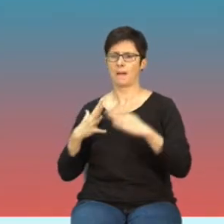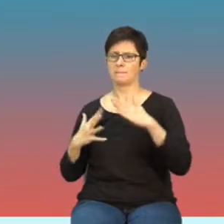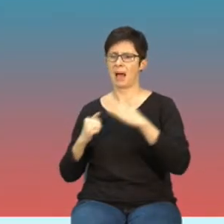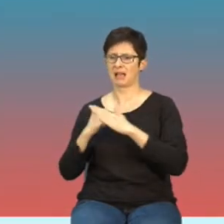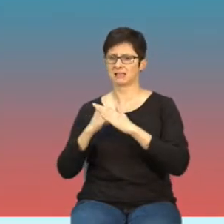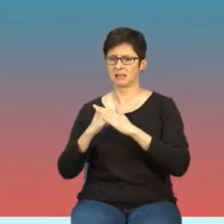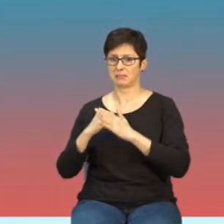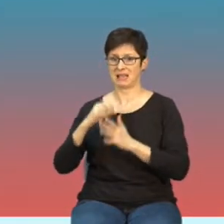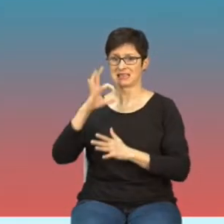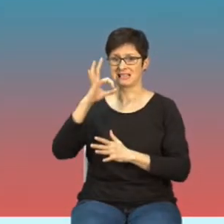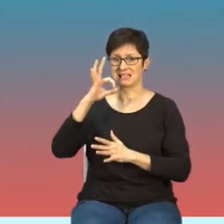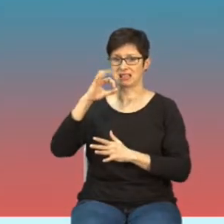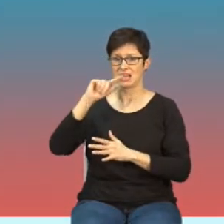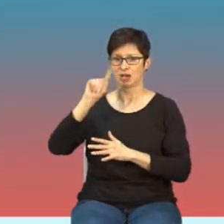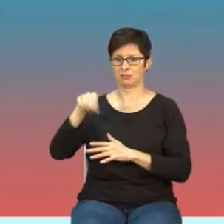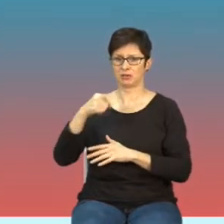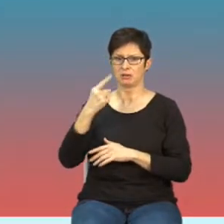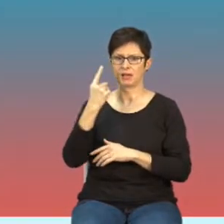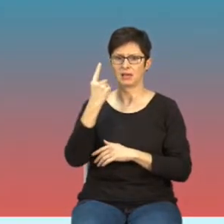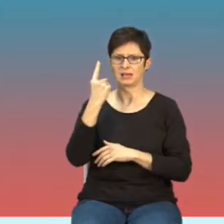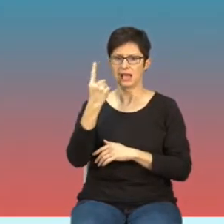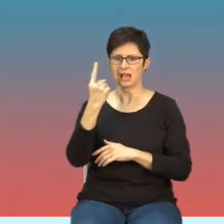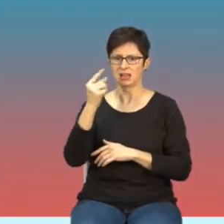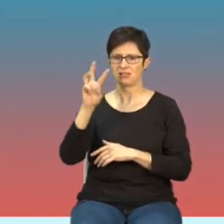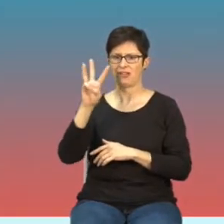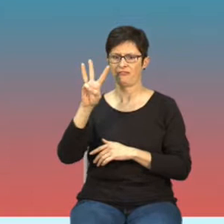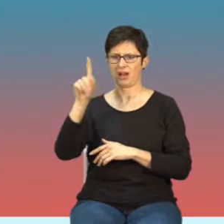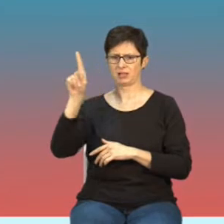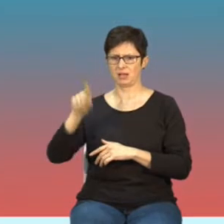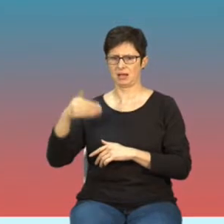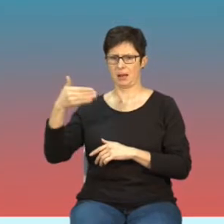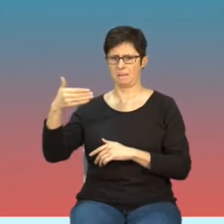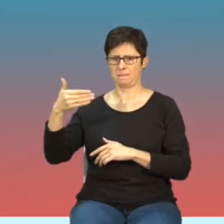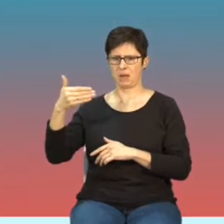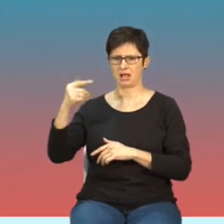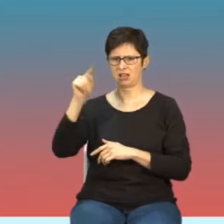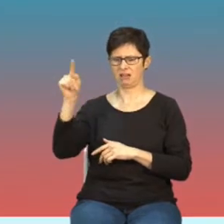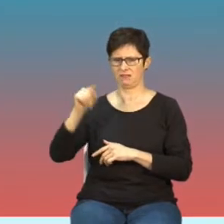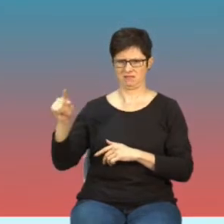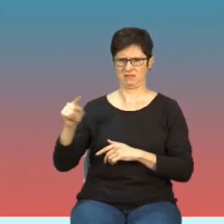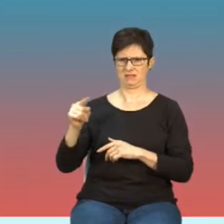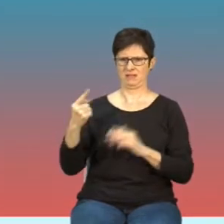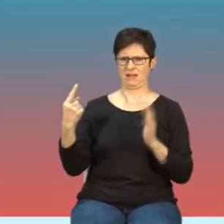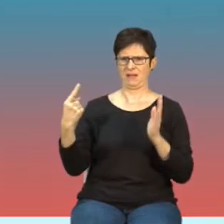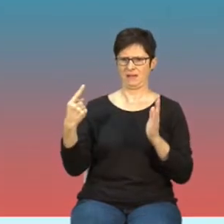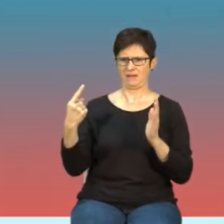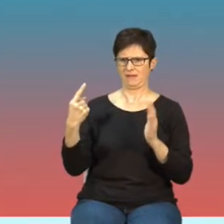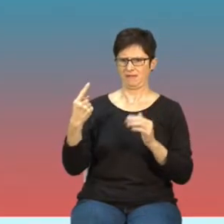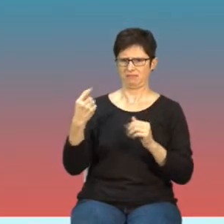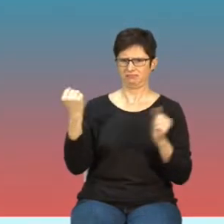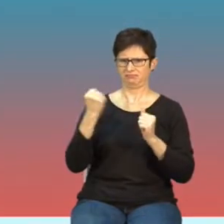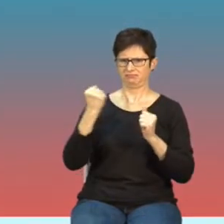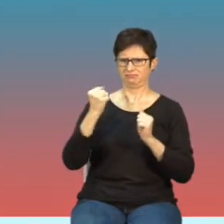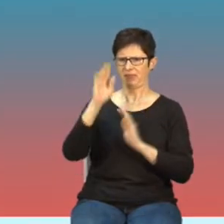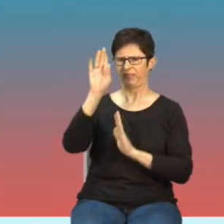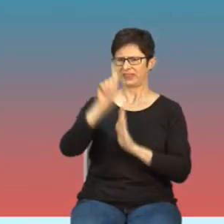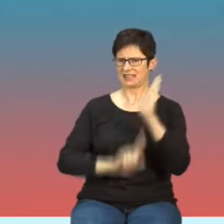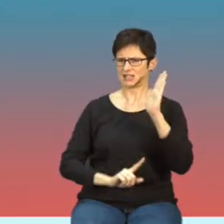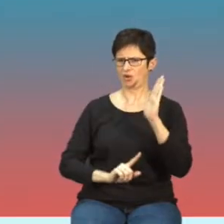dopuszczalna była 0,1 W na metr kwadrat, czyli tysiąckrotnie niższa wartość niż ta ANSI.